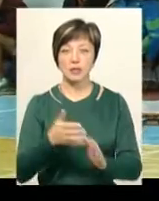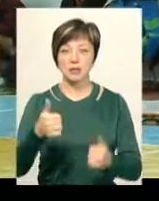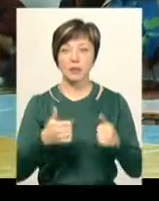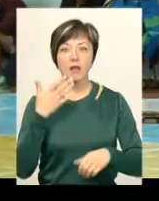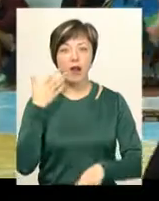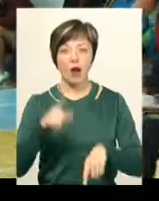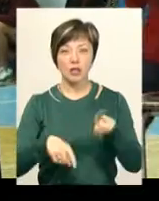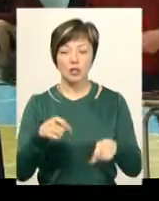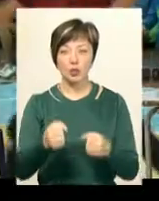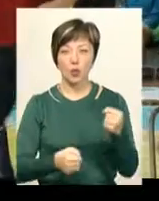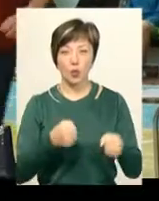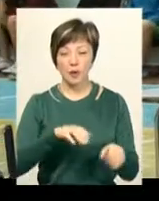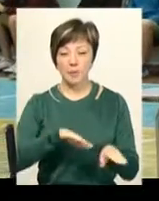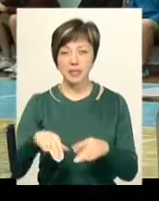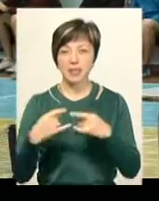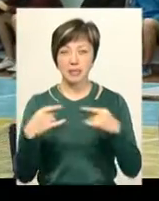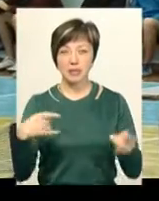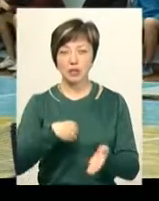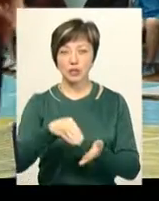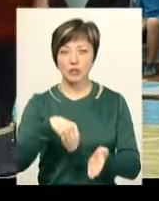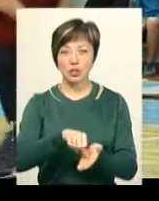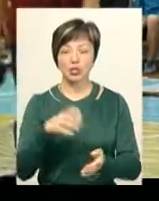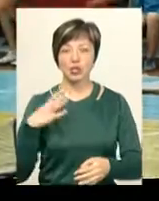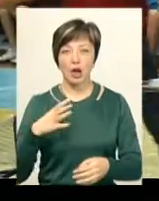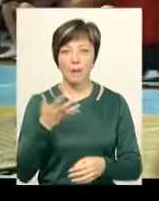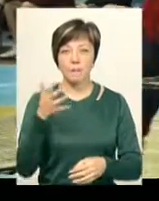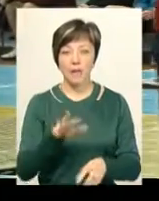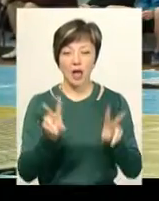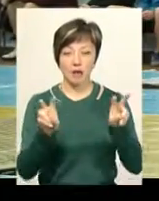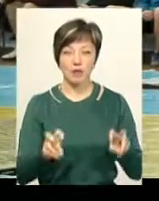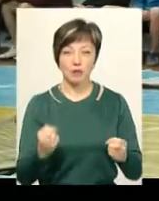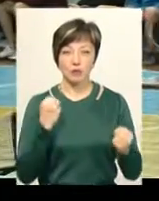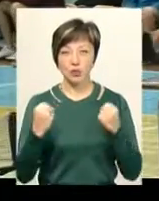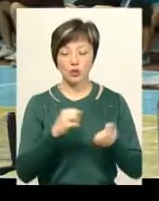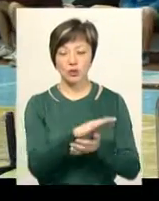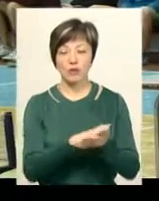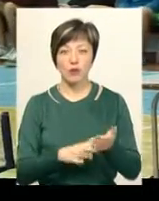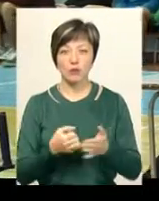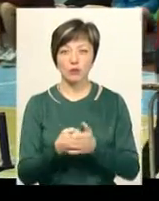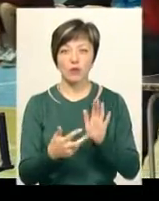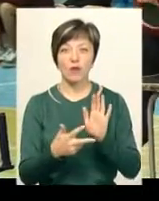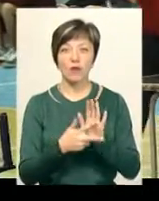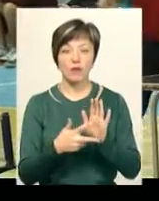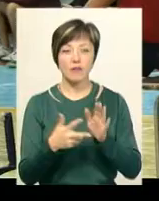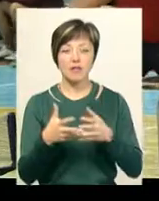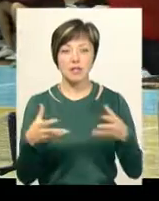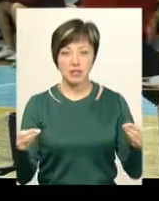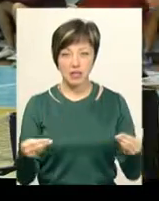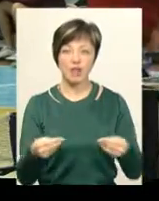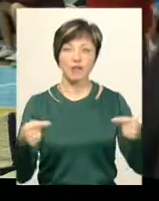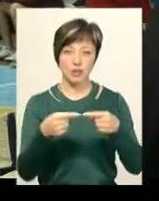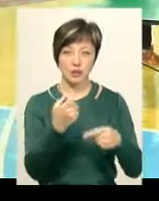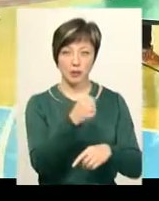легкоатлетичний крос, а після настільного тенісу на учасників чекає ще п'ять видів спорту. Триватиме спартакеада до весни, після чого визначаться